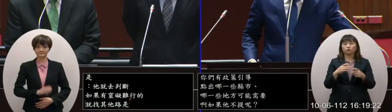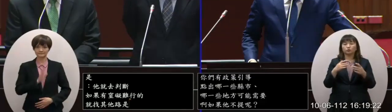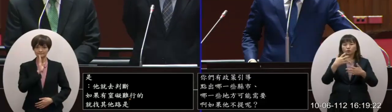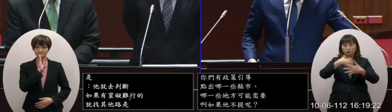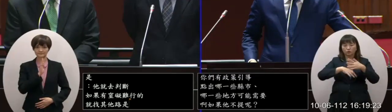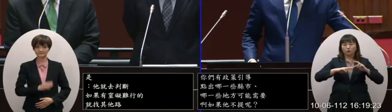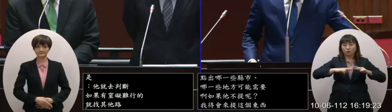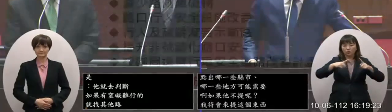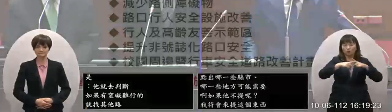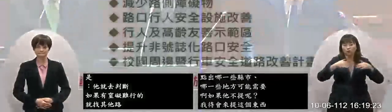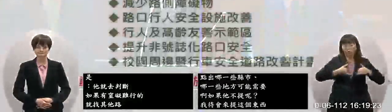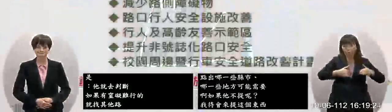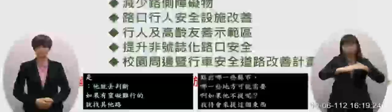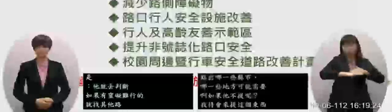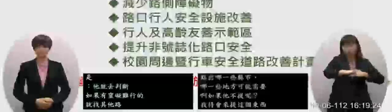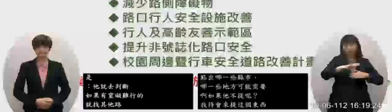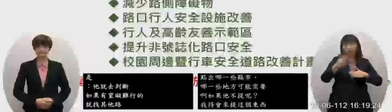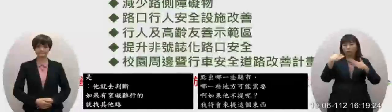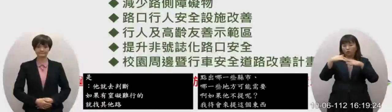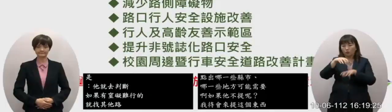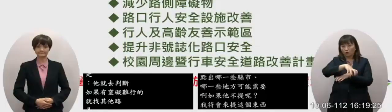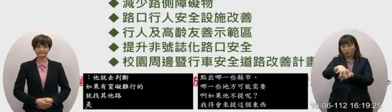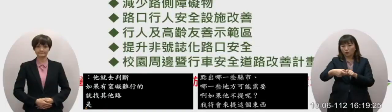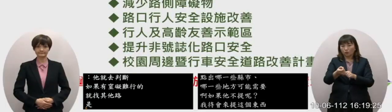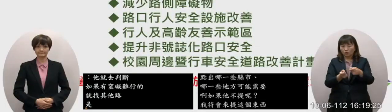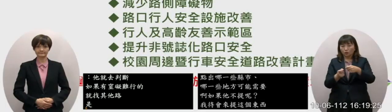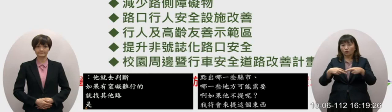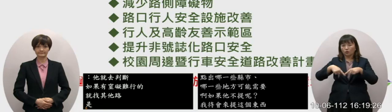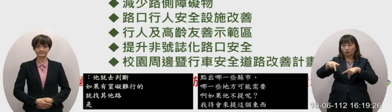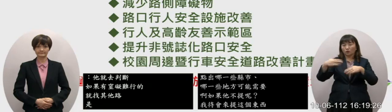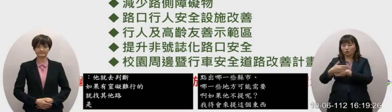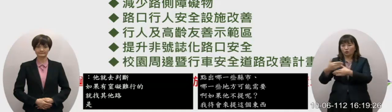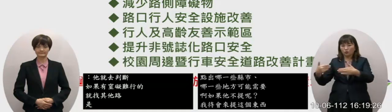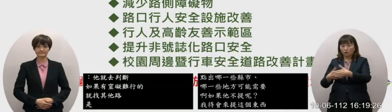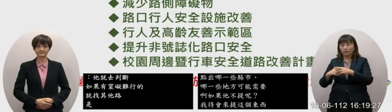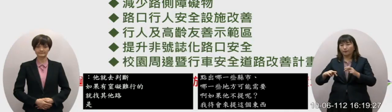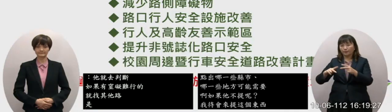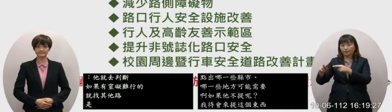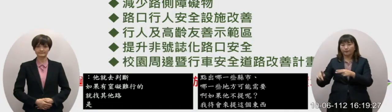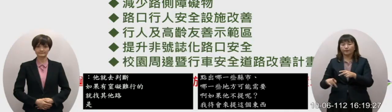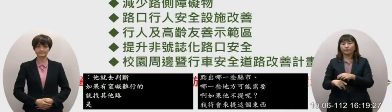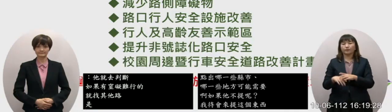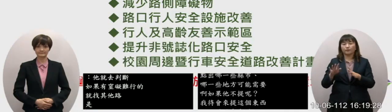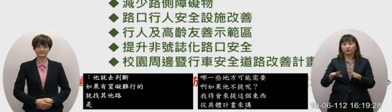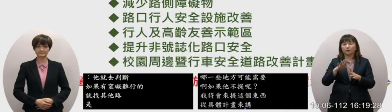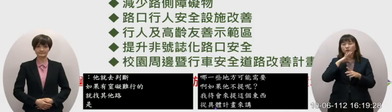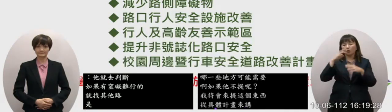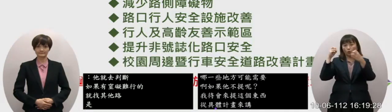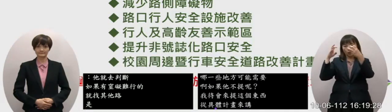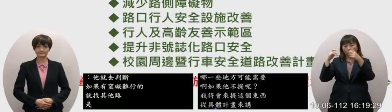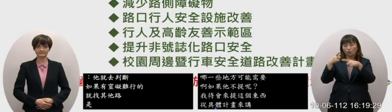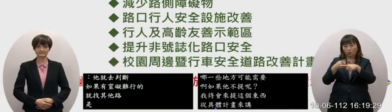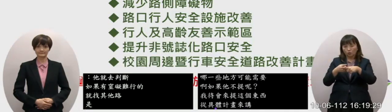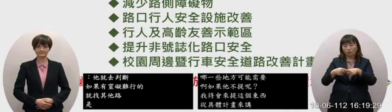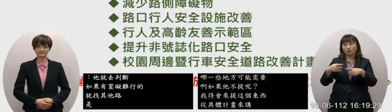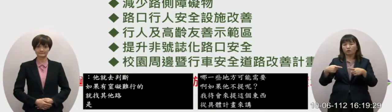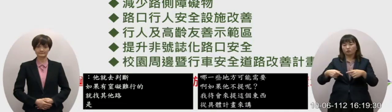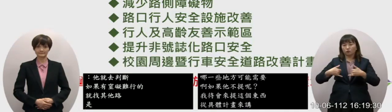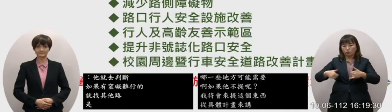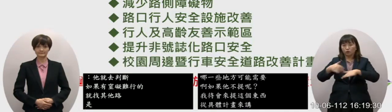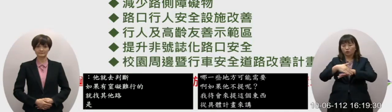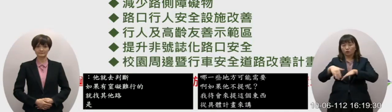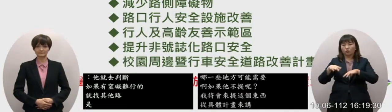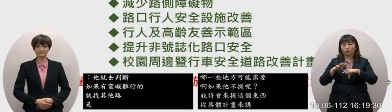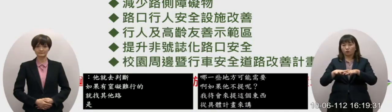包括改善人性道拉校園周邊的人行還有交通安全改善非耗制化的路口安全你們